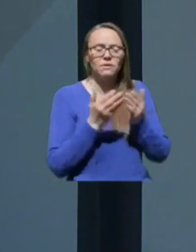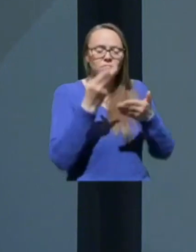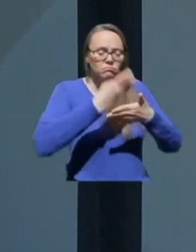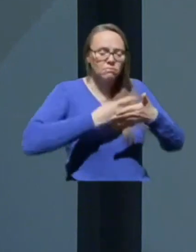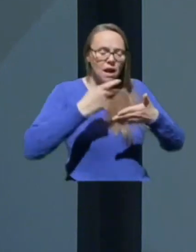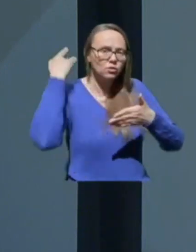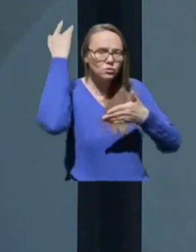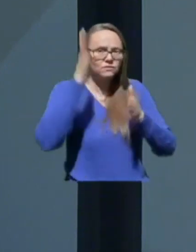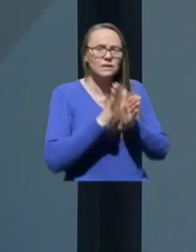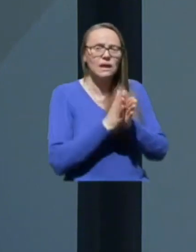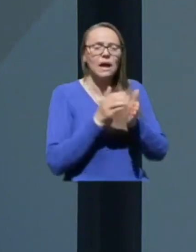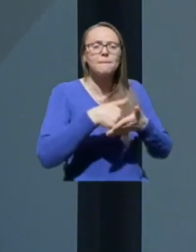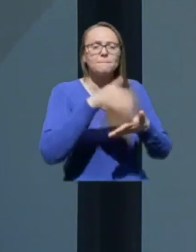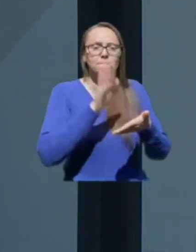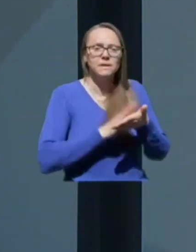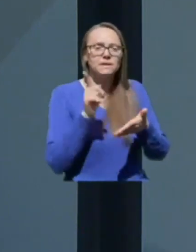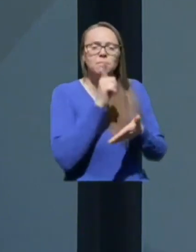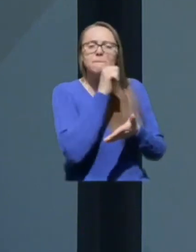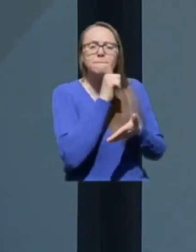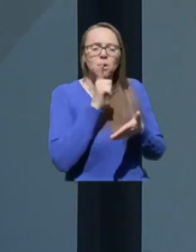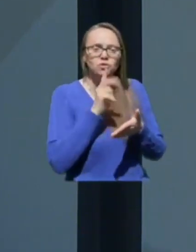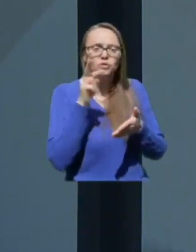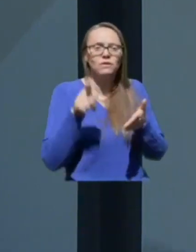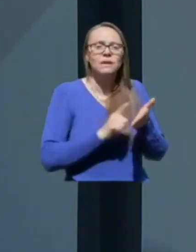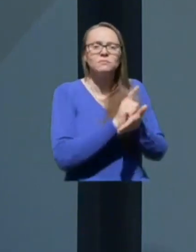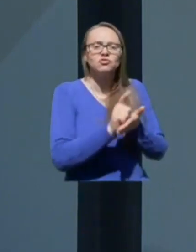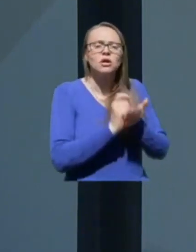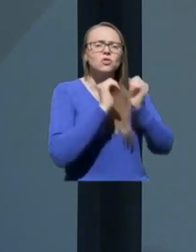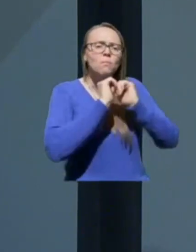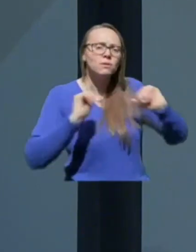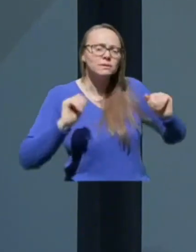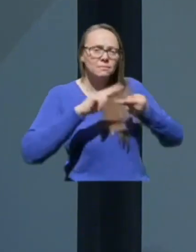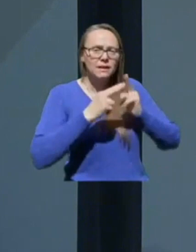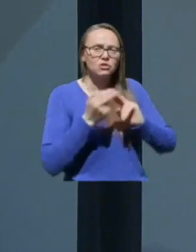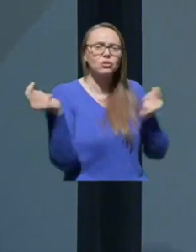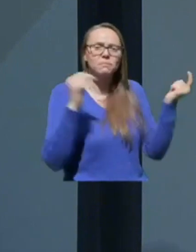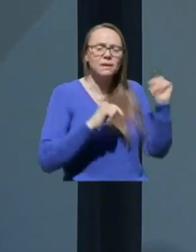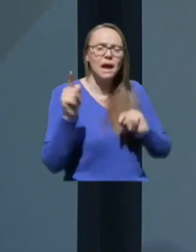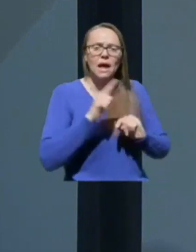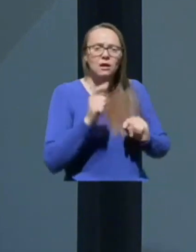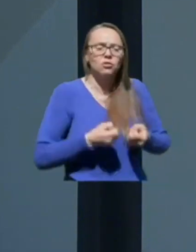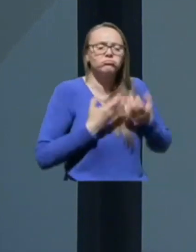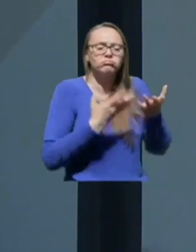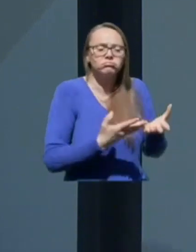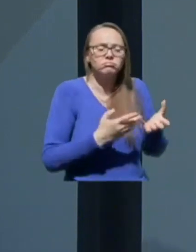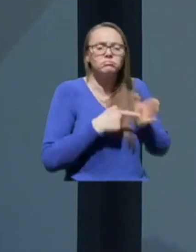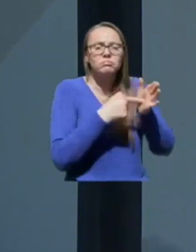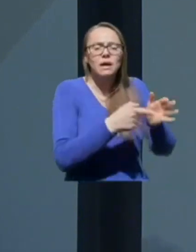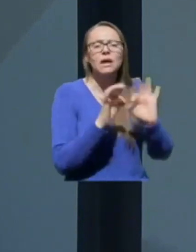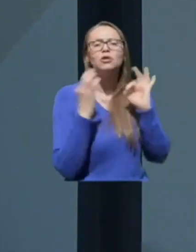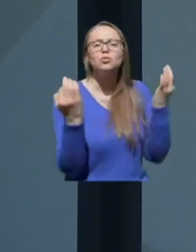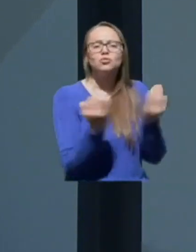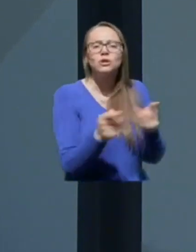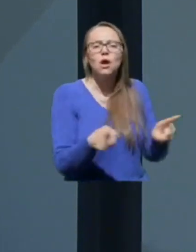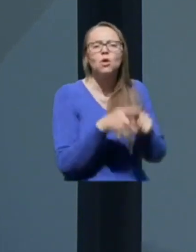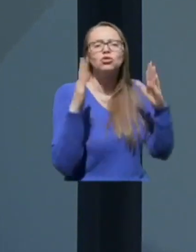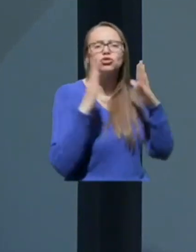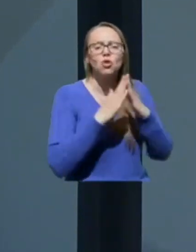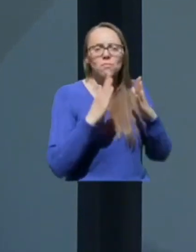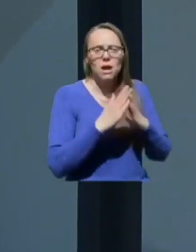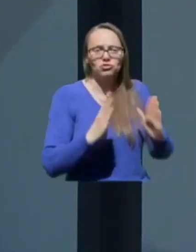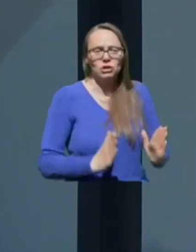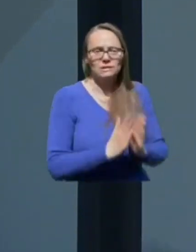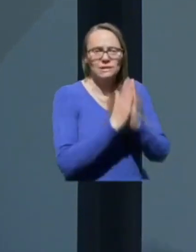in posto. V tem času na poseben način prihaja do izraza družina kot domača crkv, v